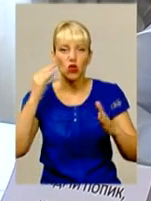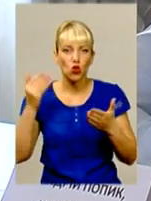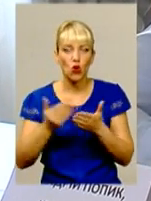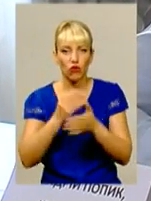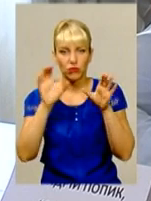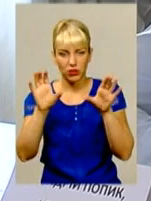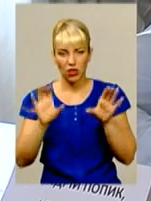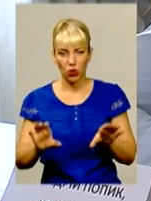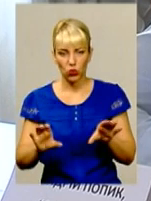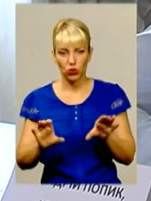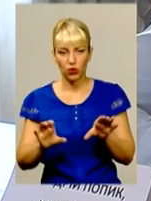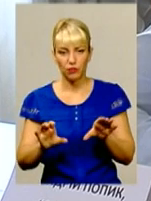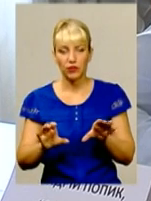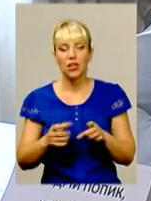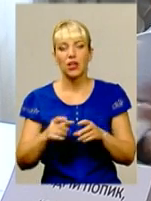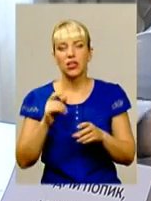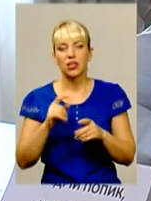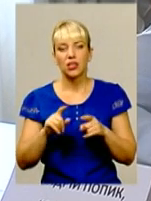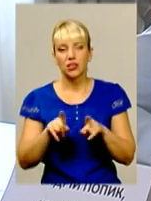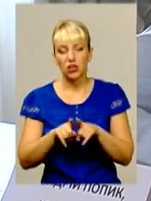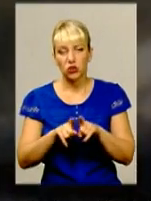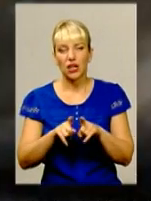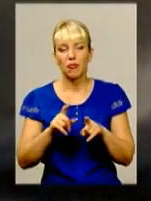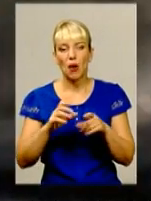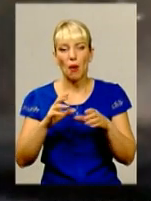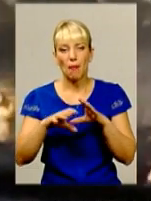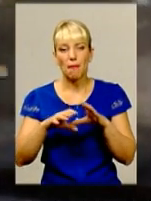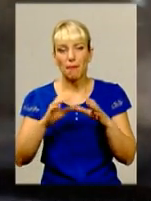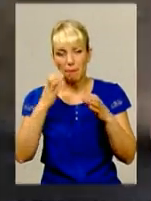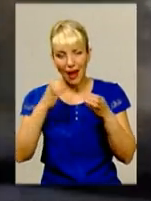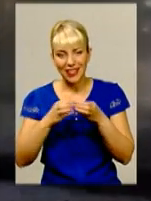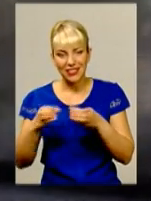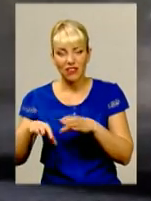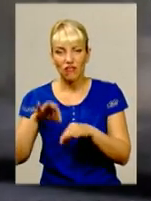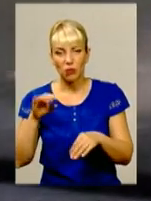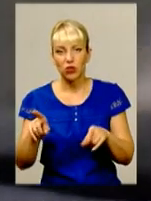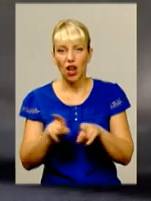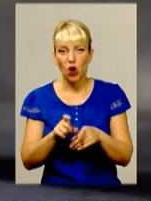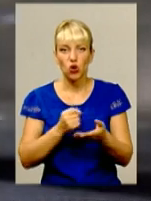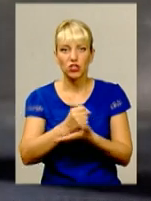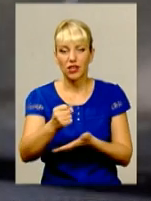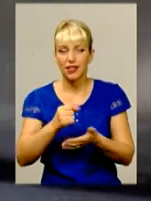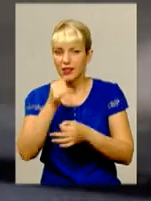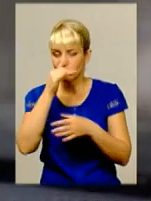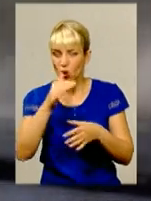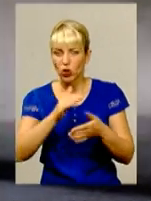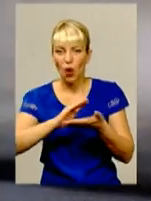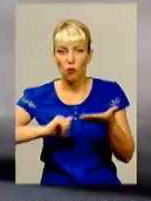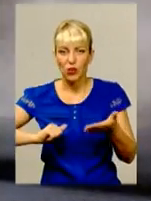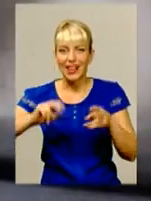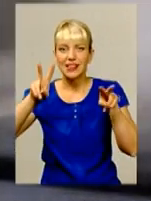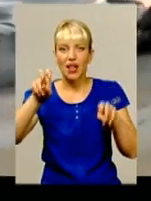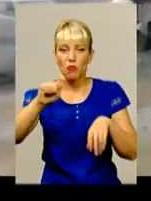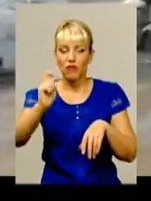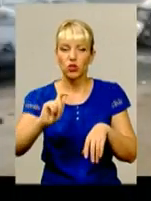відмінять мажоритарну систему і будуть партійні вибори. Кандидати не змогли оминути і тему війни. Хтось розповідає, як